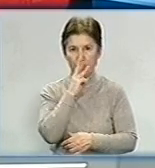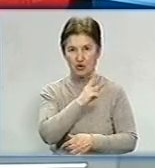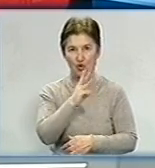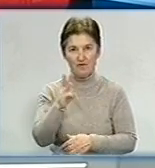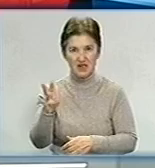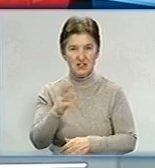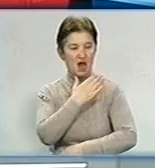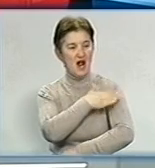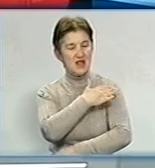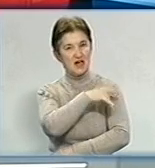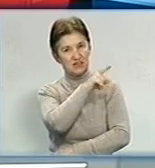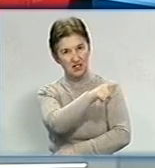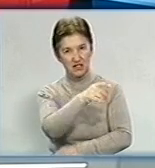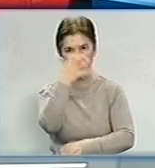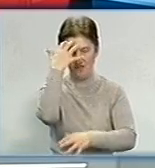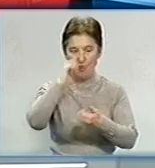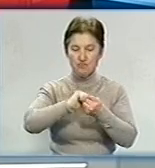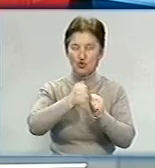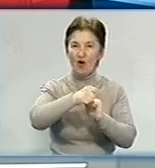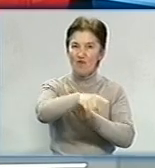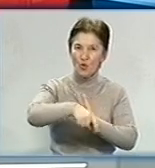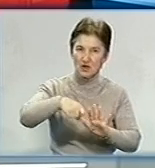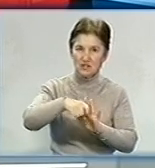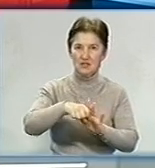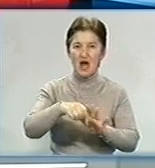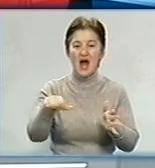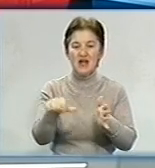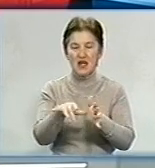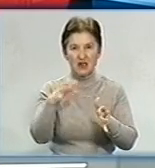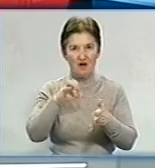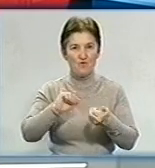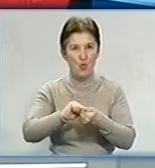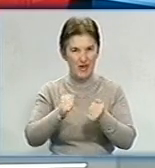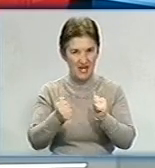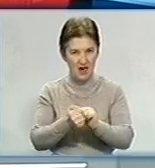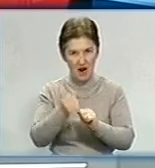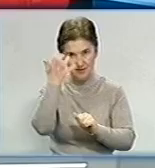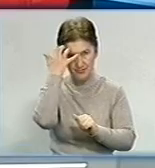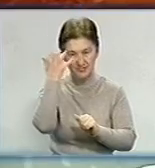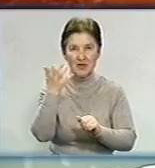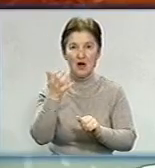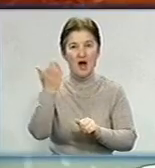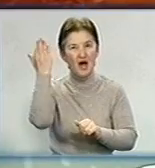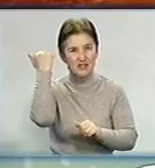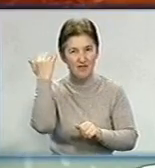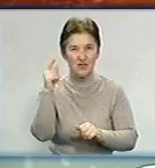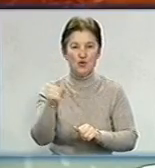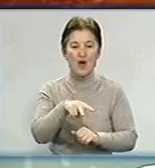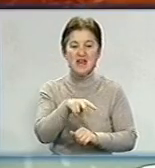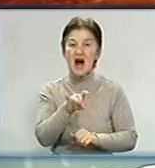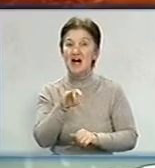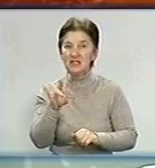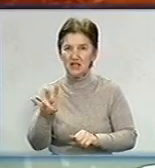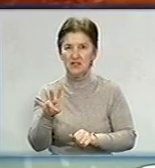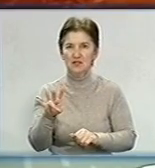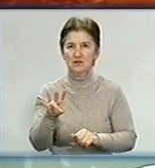Олександрії, буровугільних, це насамперед енерговугілля. Як ви знаєте, давно і Сергій Миколаїв з перших днів своєї роботи